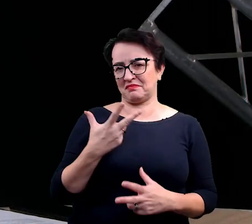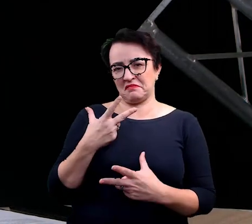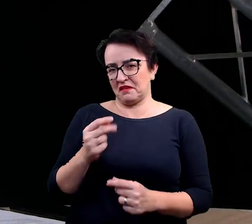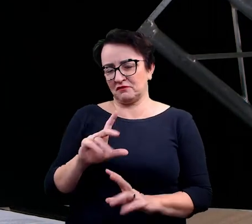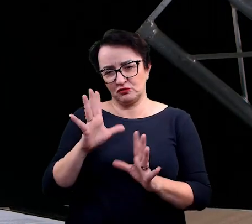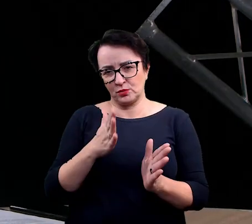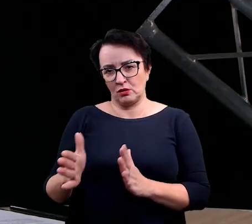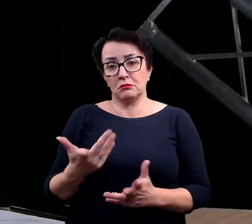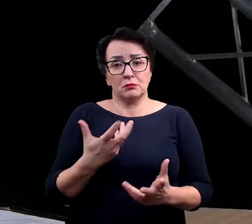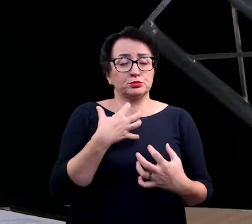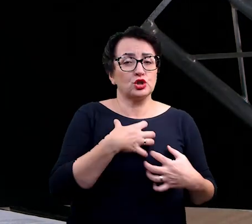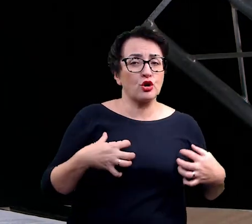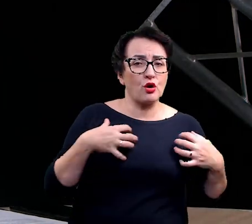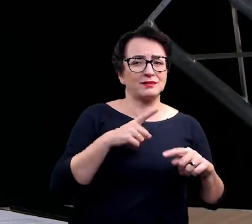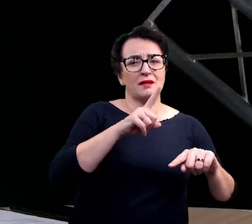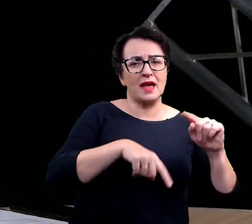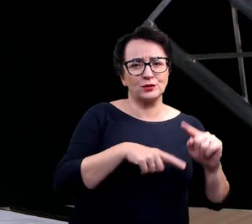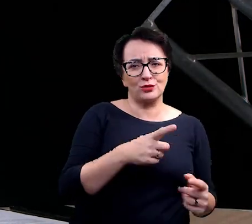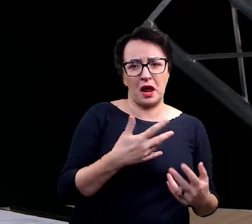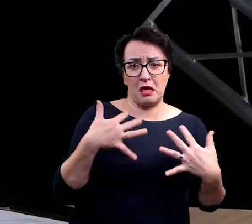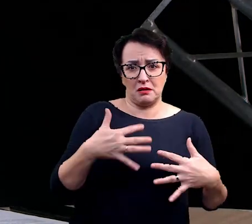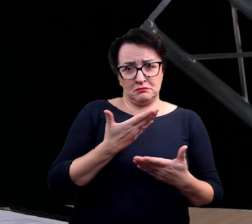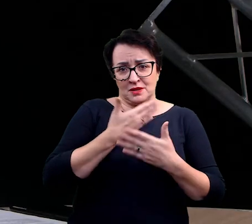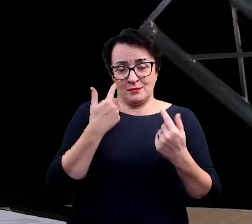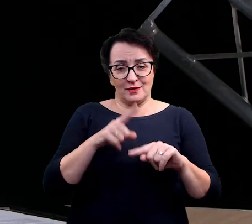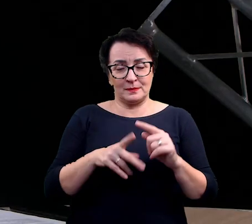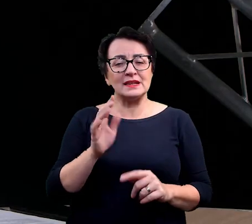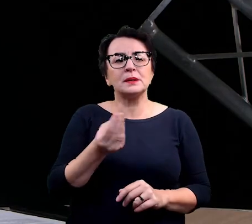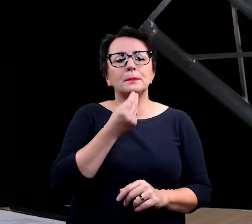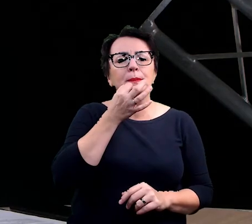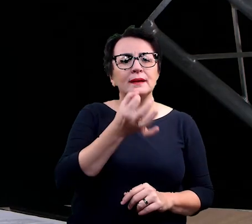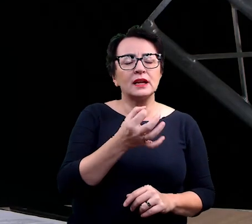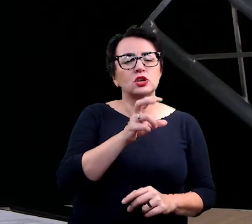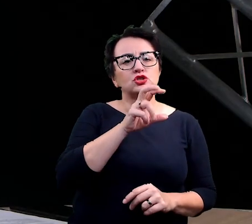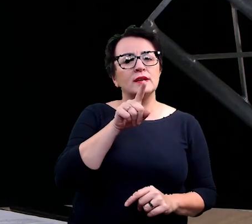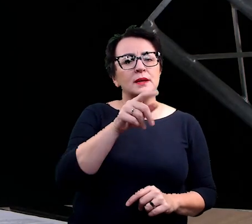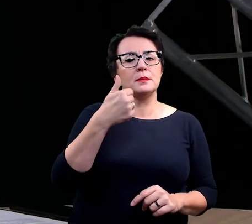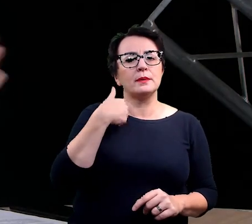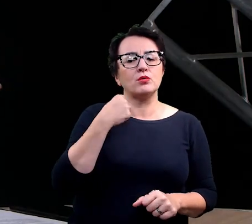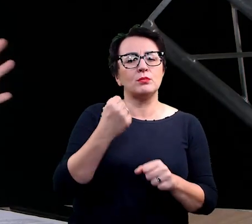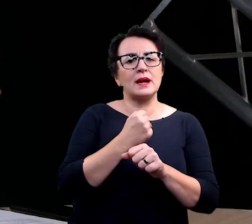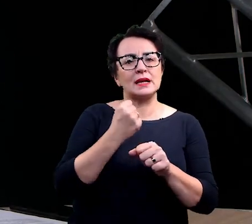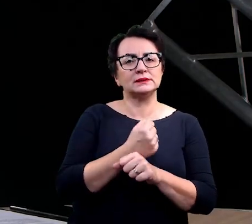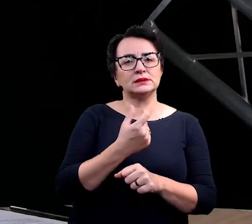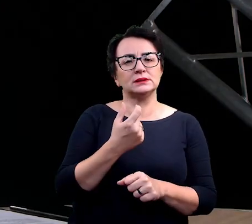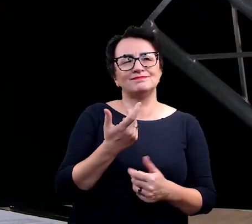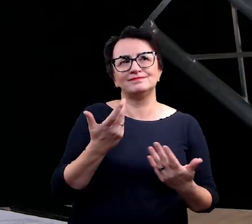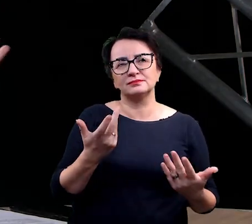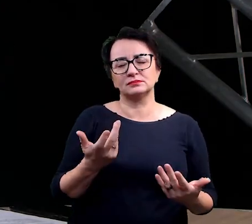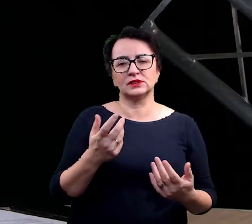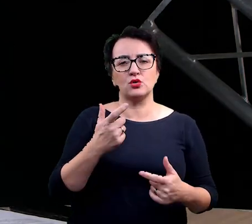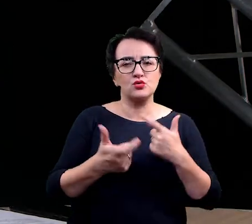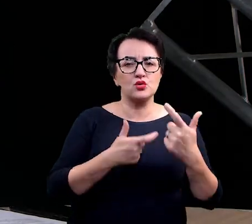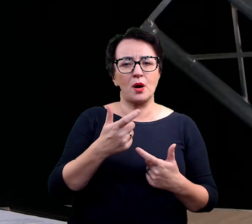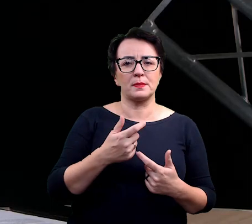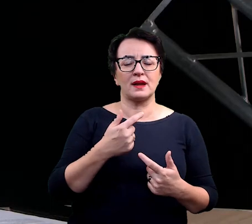Coś jeszcze tutaj chciałam cię zapytać o jedną rzecz związaną z tym, czy popełniłeś w pracy jakiś taki błąd jakiś zabawny albo